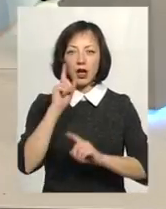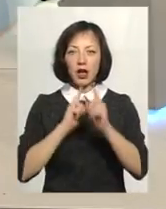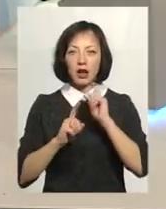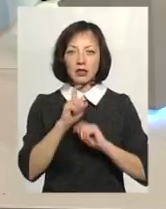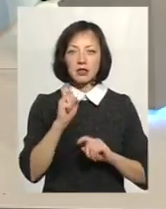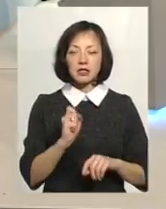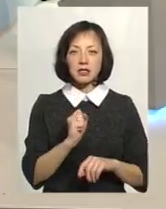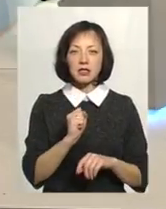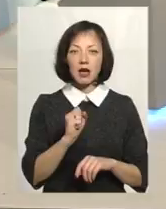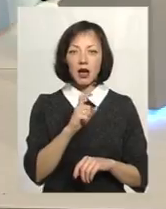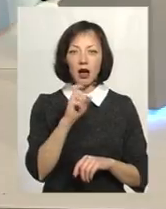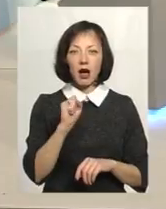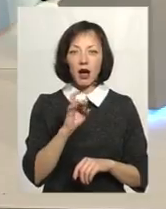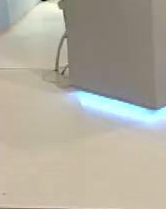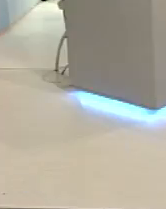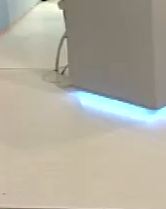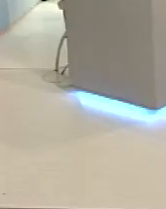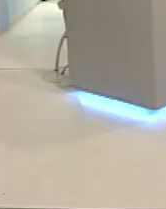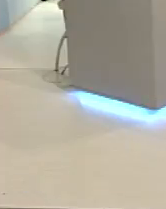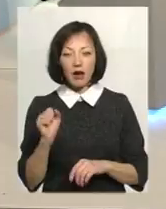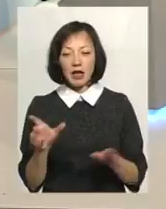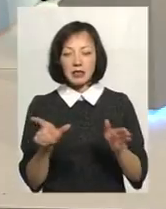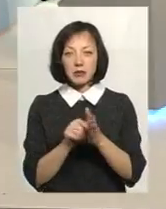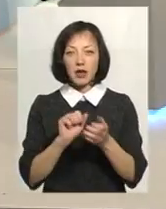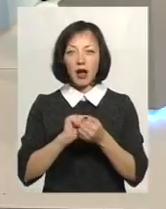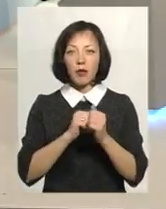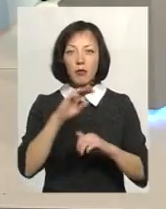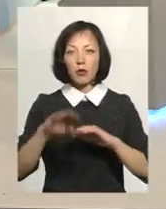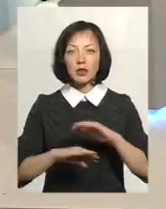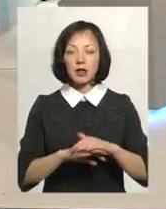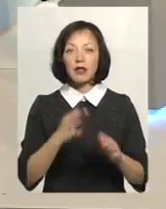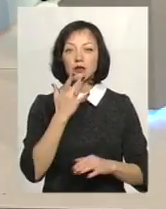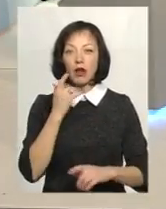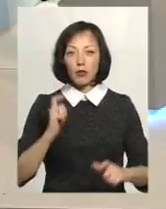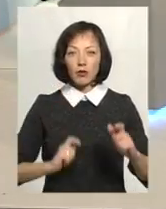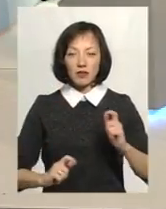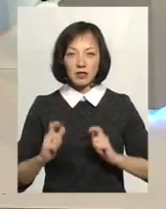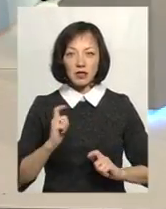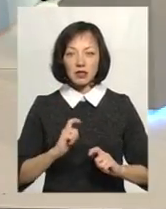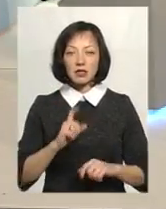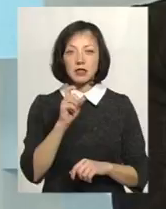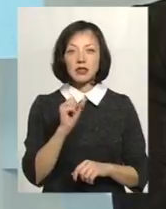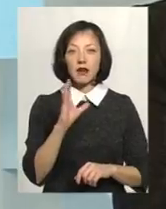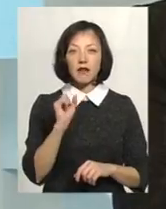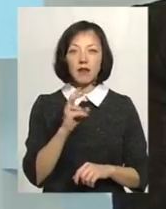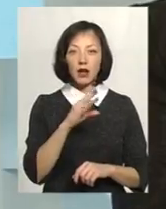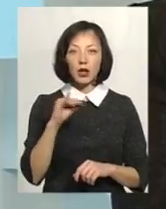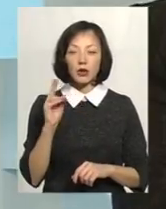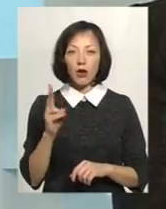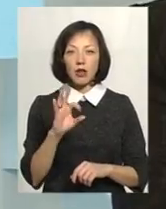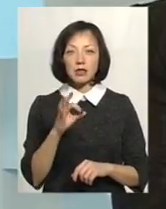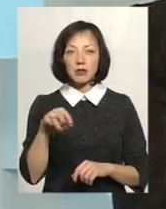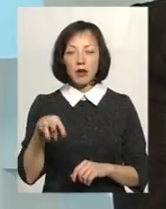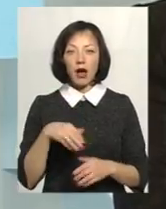Досить багато спільно з Кам'яць-Подільським національним університетом. Завольнюк Олександр Михайлович активний